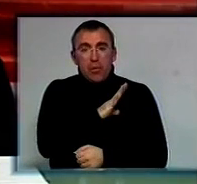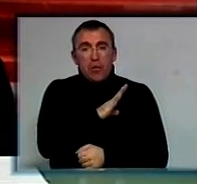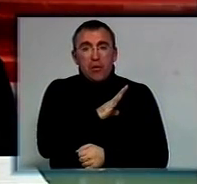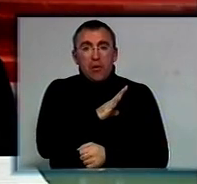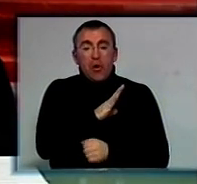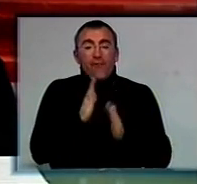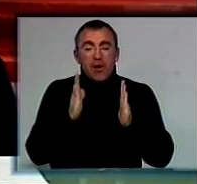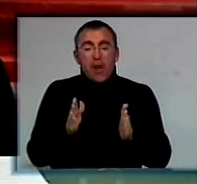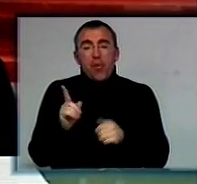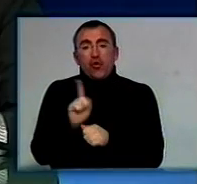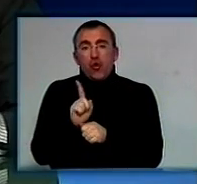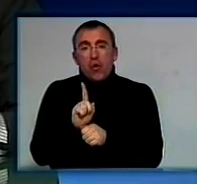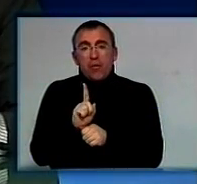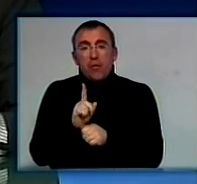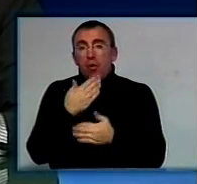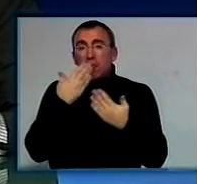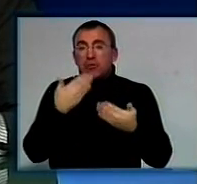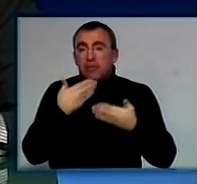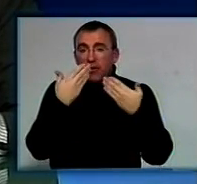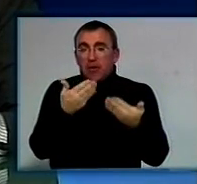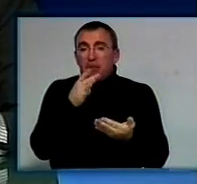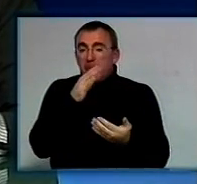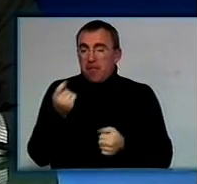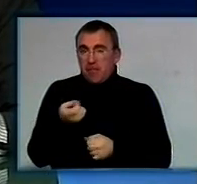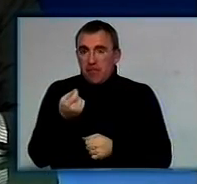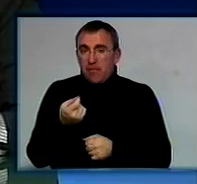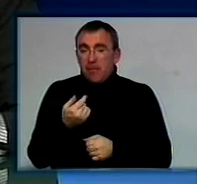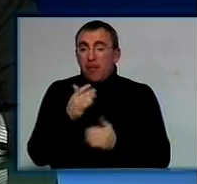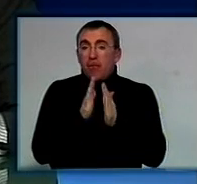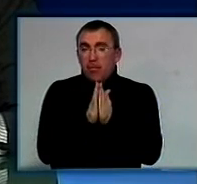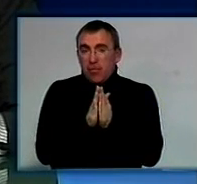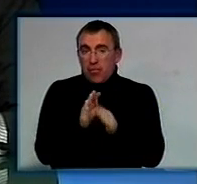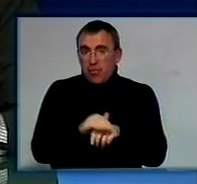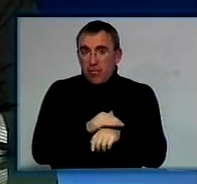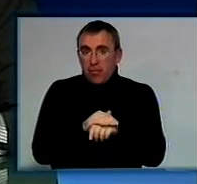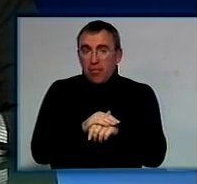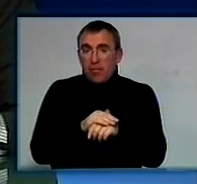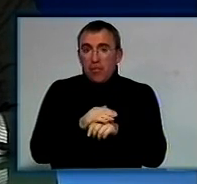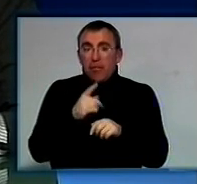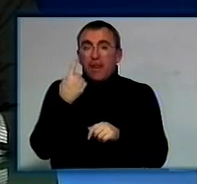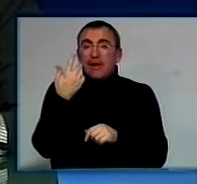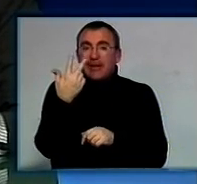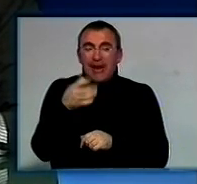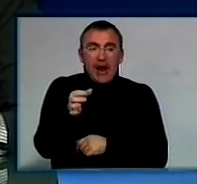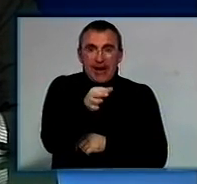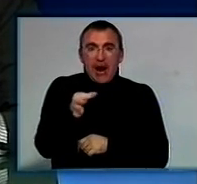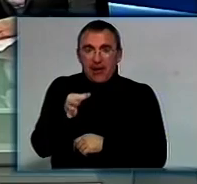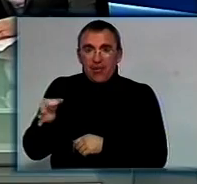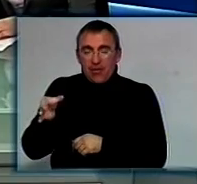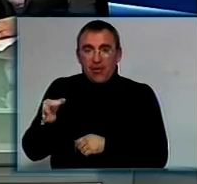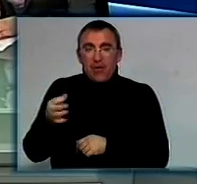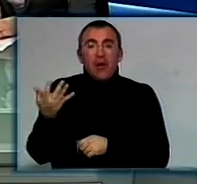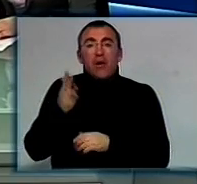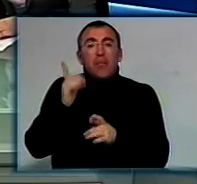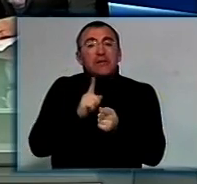рамках норматив. Останнє запитання, в нас дуже мало часу залишається, скажіть, будь ласка, ви перерахували три райони області, яких змін чекати